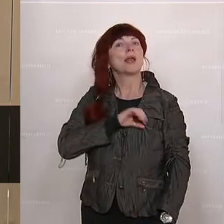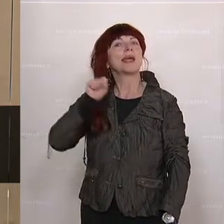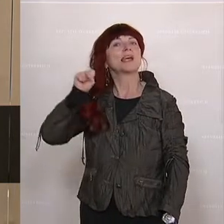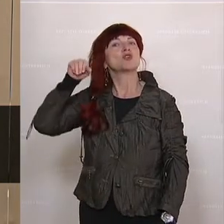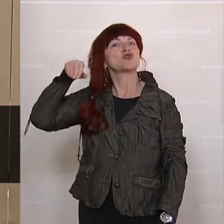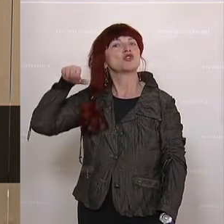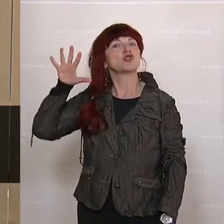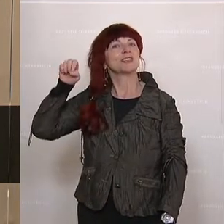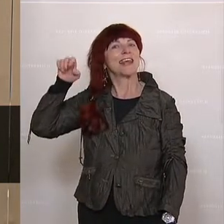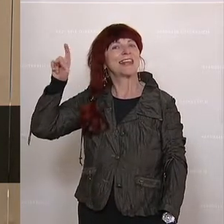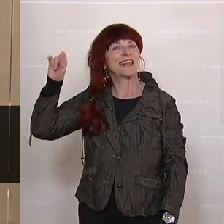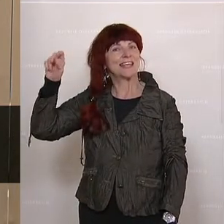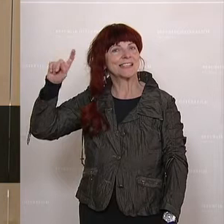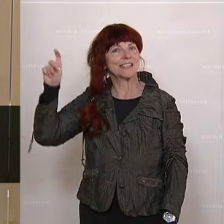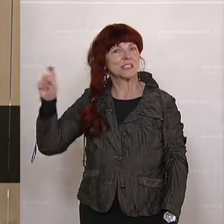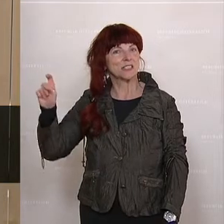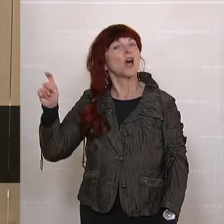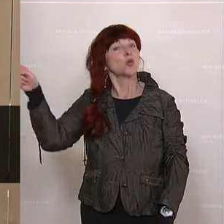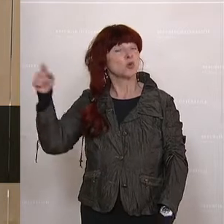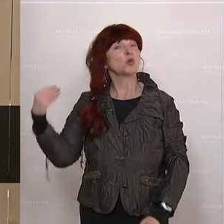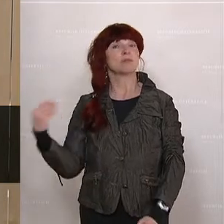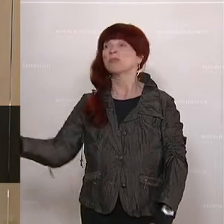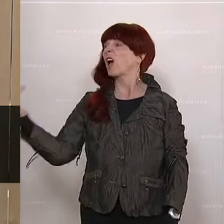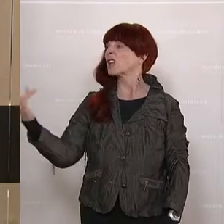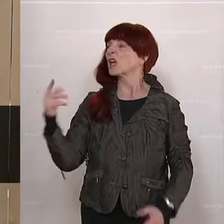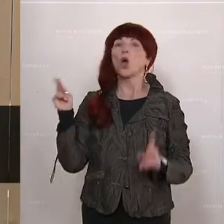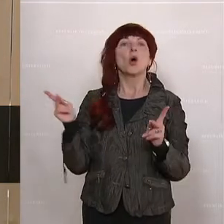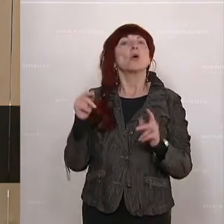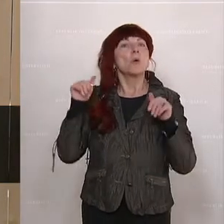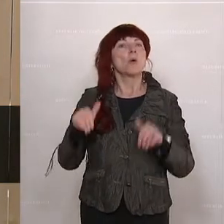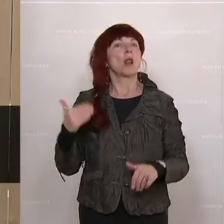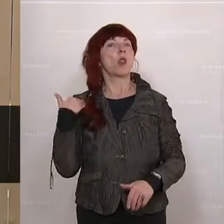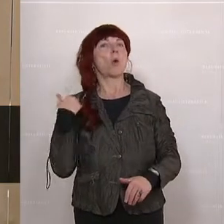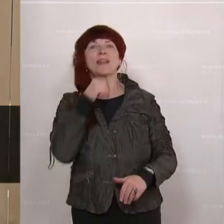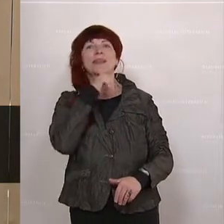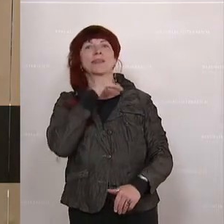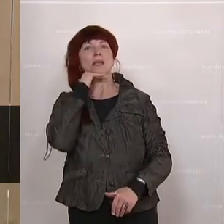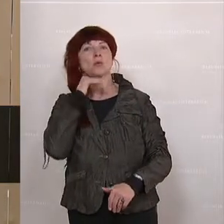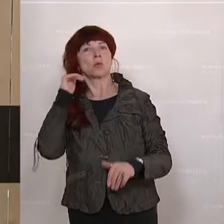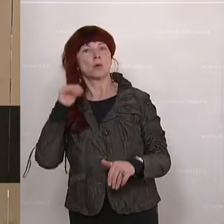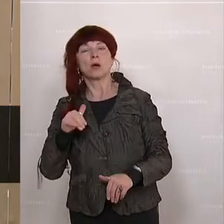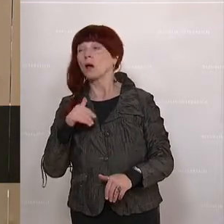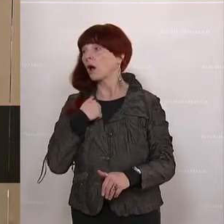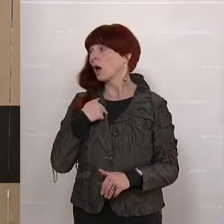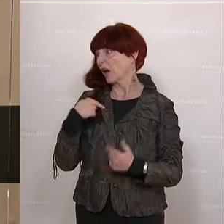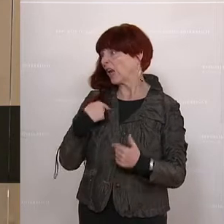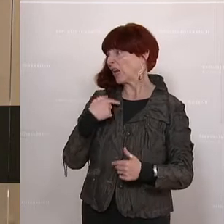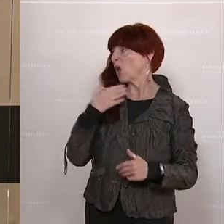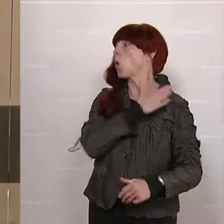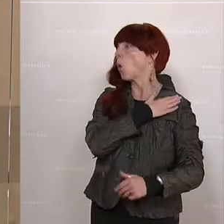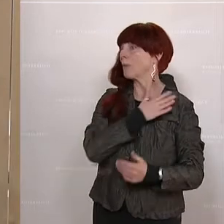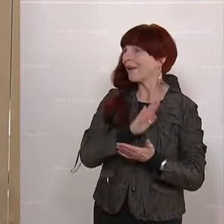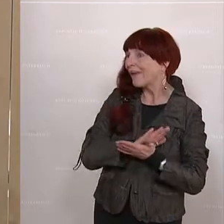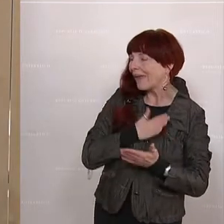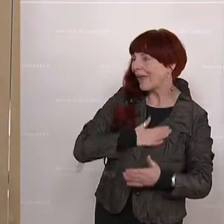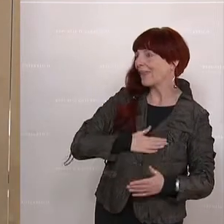selten, wir loben dann, wenn es eine gute Initiative gibt. Das heißt, die Initiativen werden nur selten gut sein. Wenn